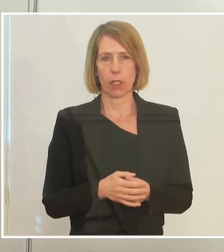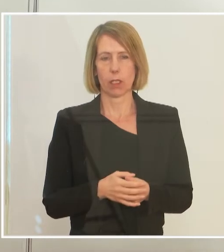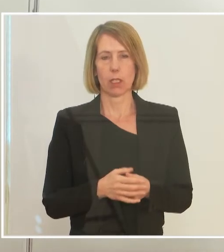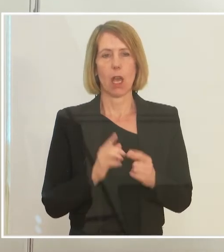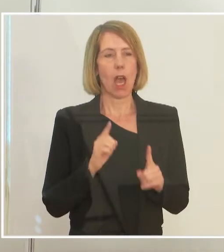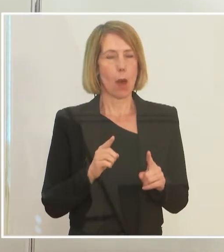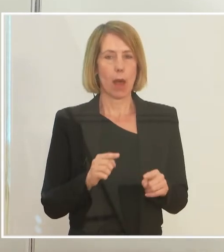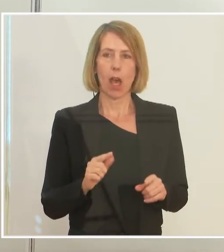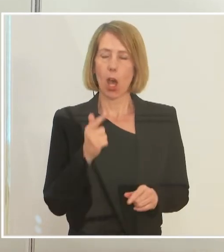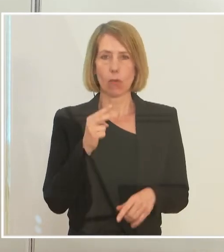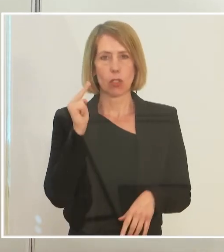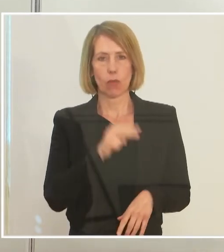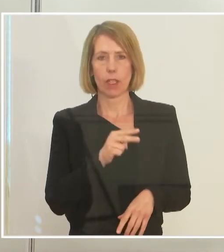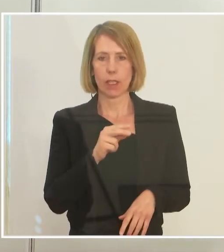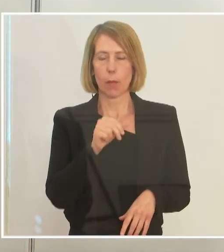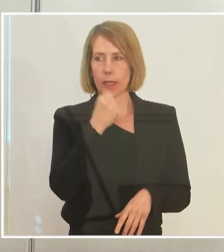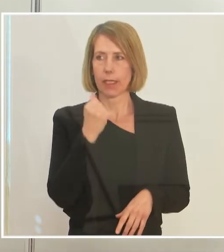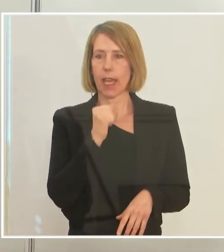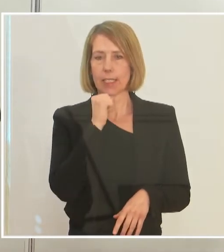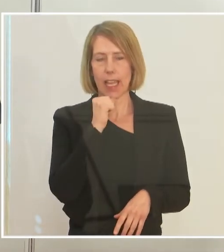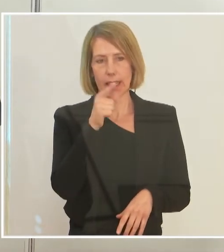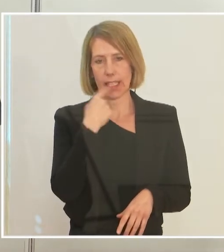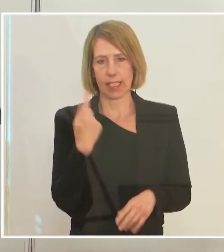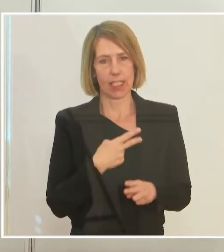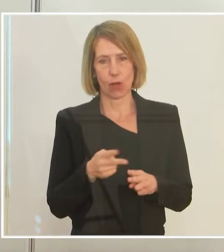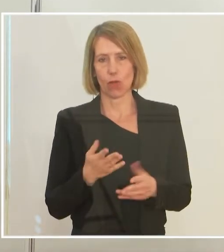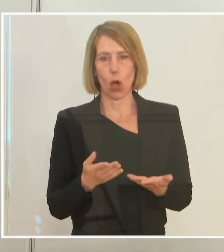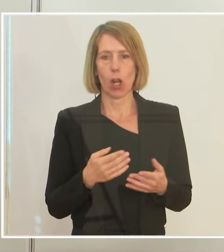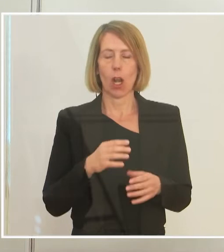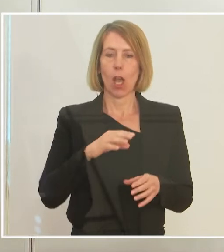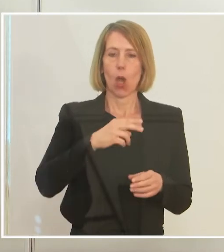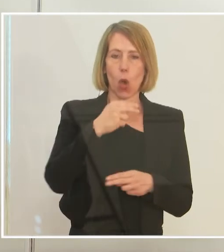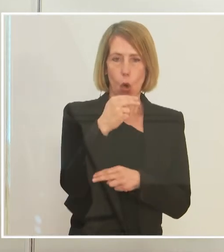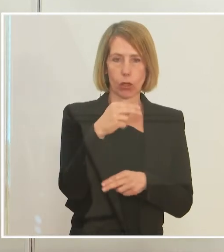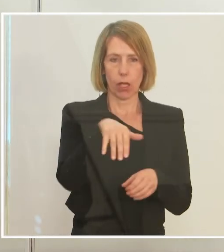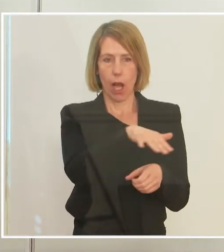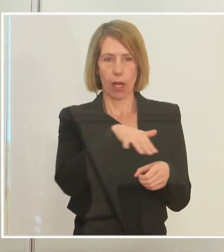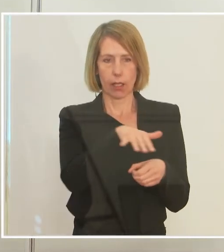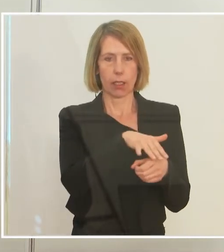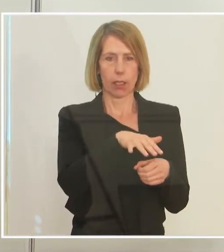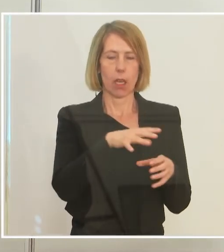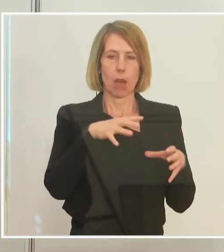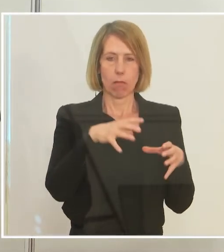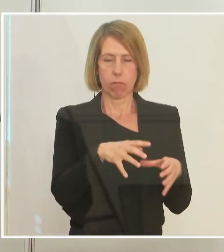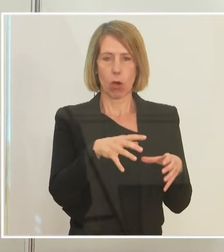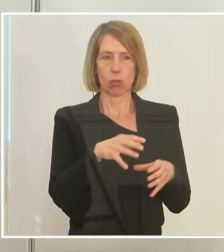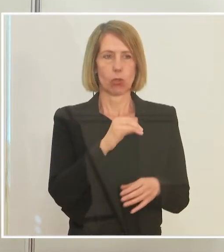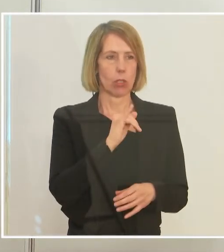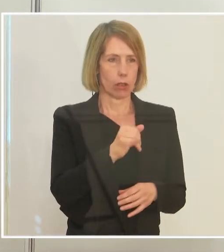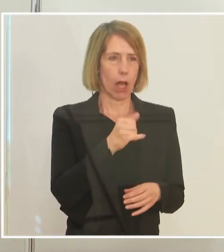wirklich viel Sinn macht, weil Hotellerie ist eine Branch und die ist egal, ob sie jetzt in Wien auf der Ringstraße